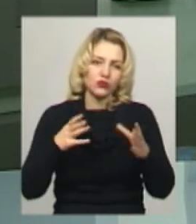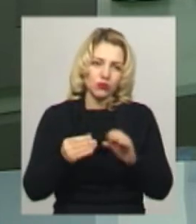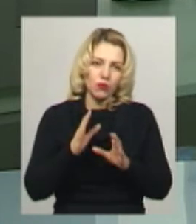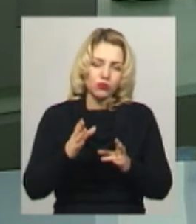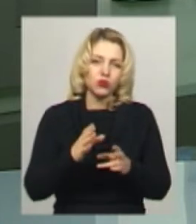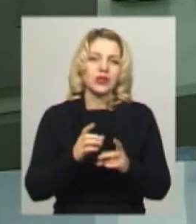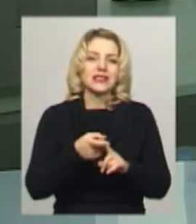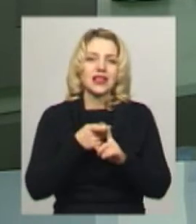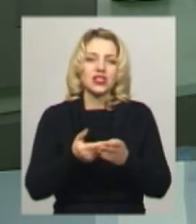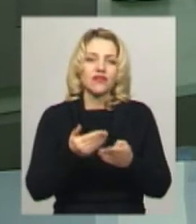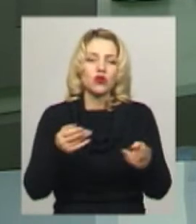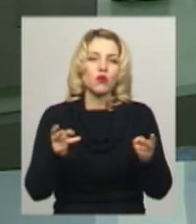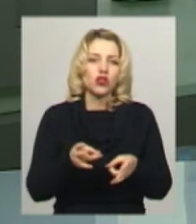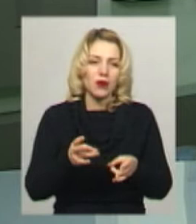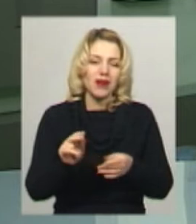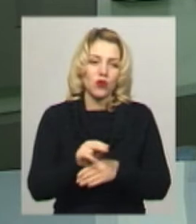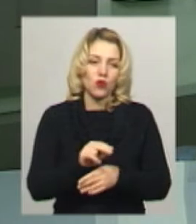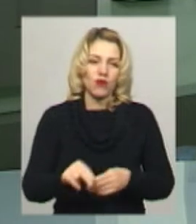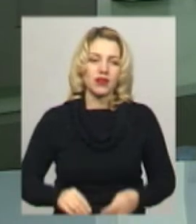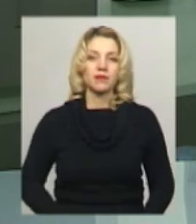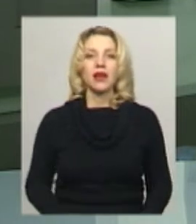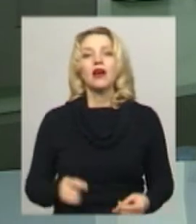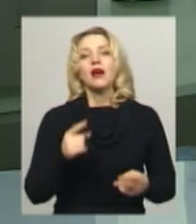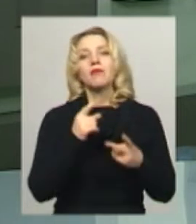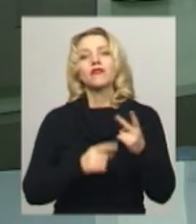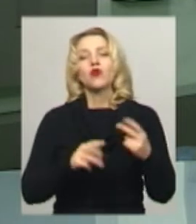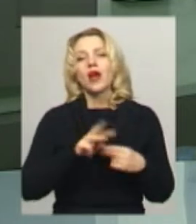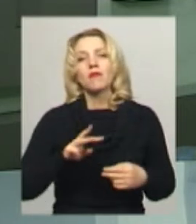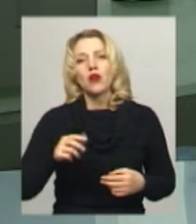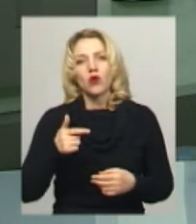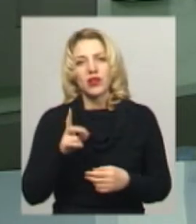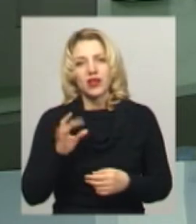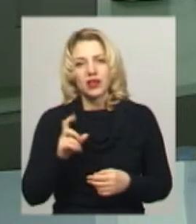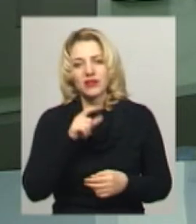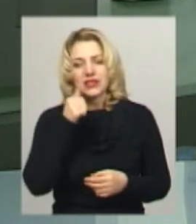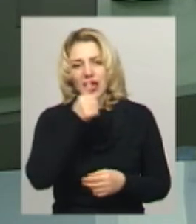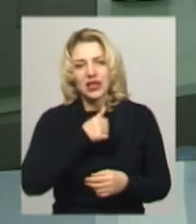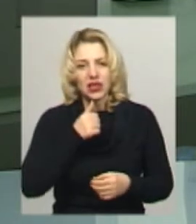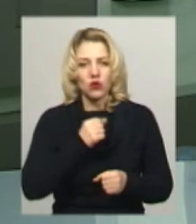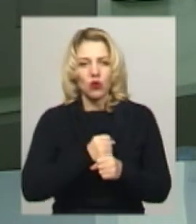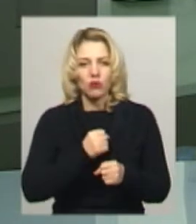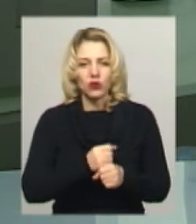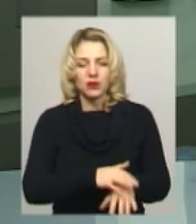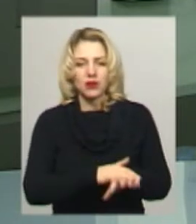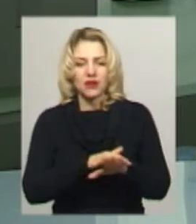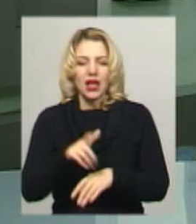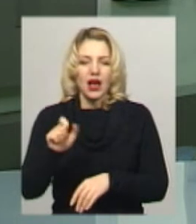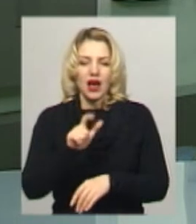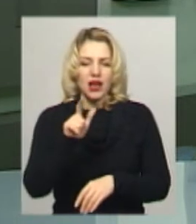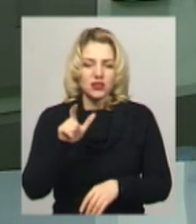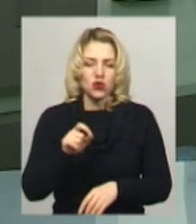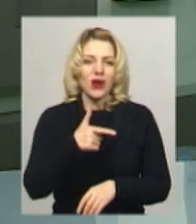потреб лікування. Півтора мільйони гривень за рік роботи перерахувала приватна газогенераторна станція,